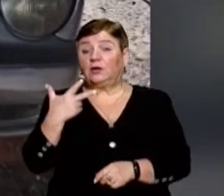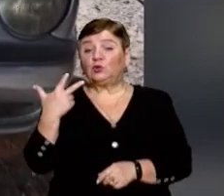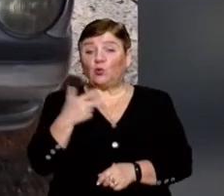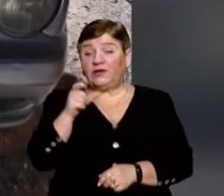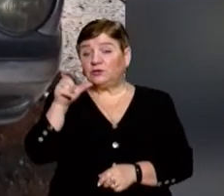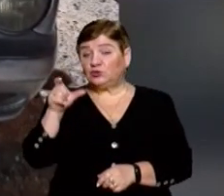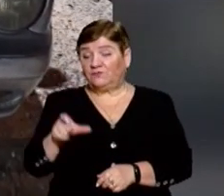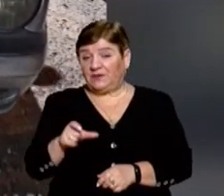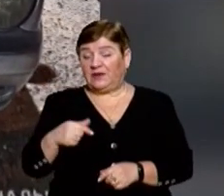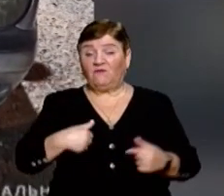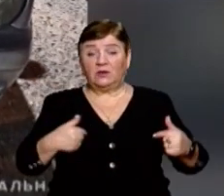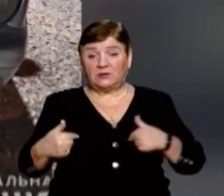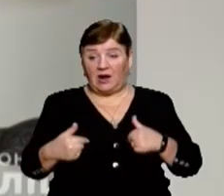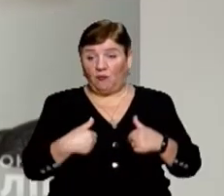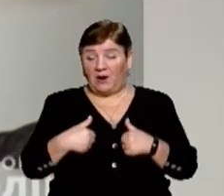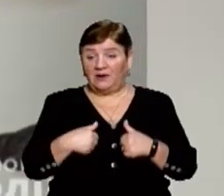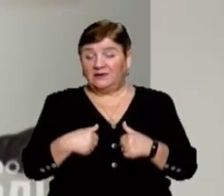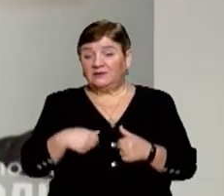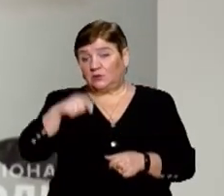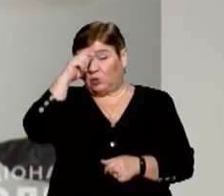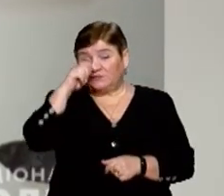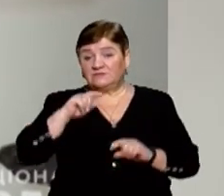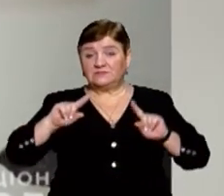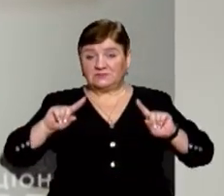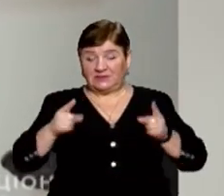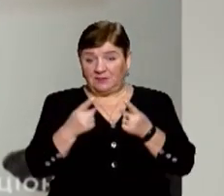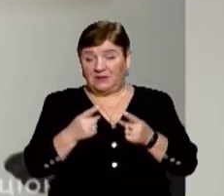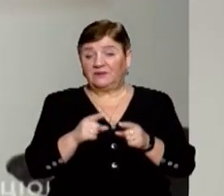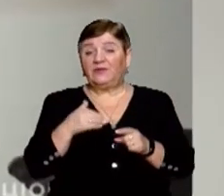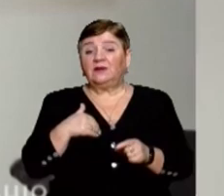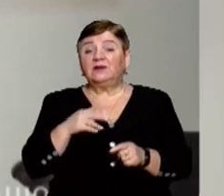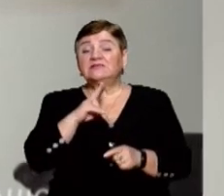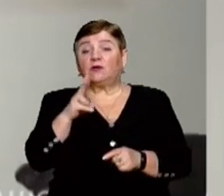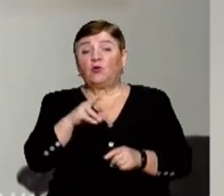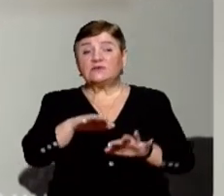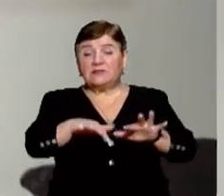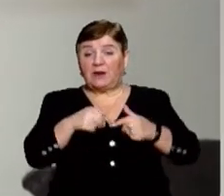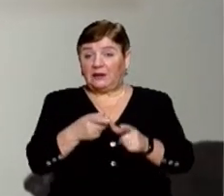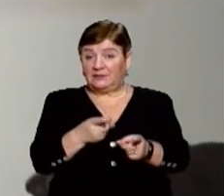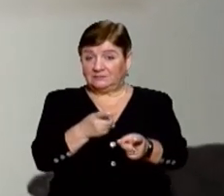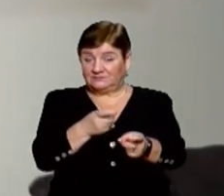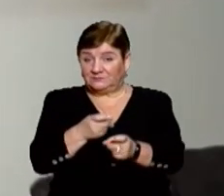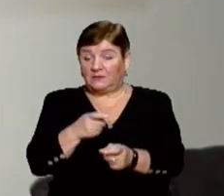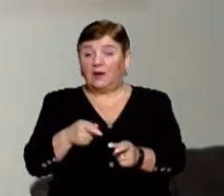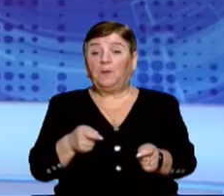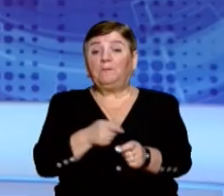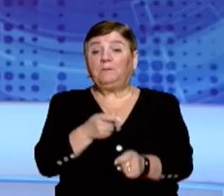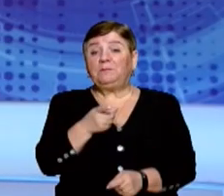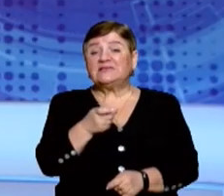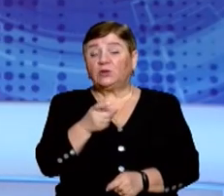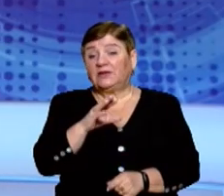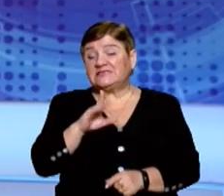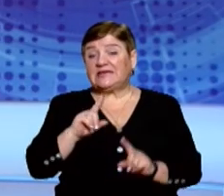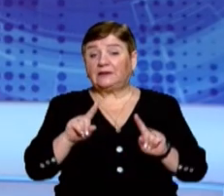чоловіків отримали травми, нападників затримали. У них вилучили зброю, з якої стріляли. Попередньо – це травматичний пістолет.